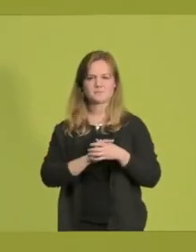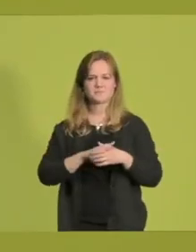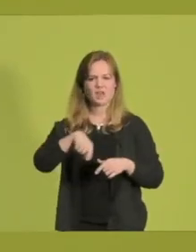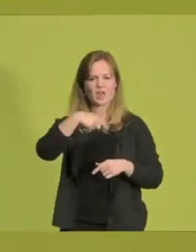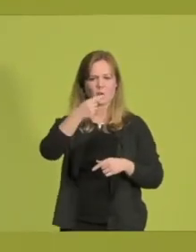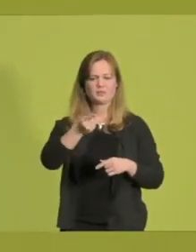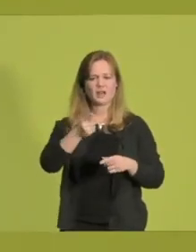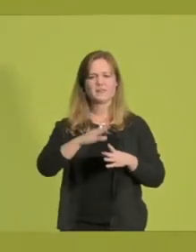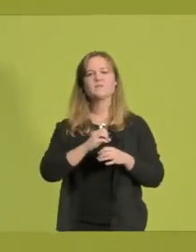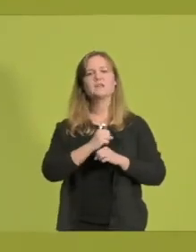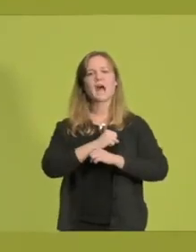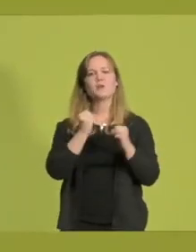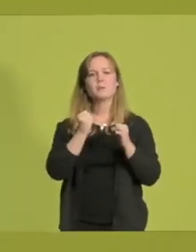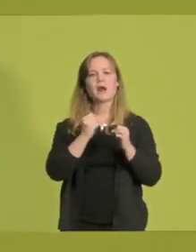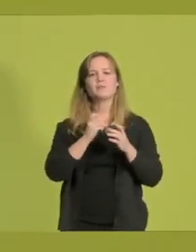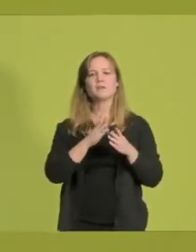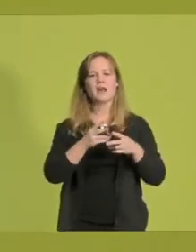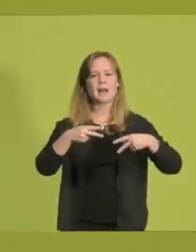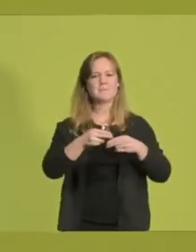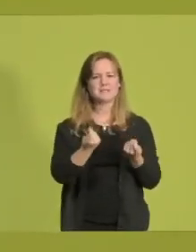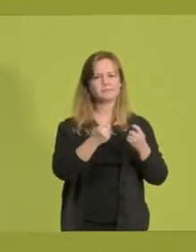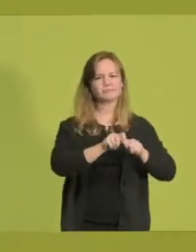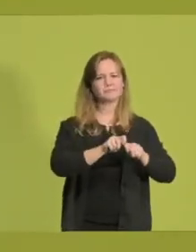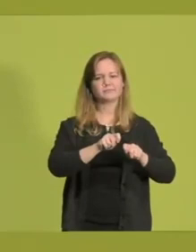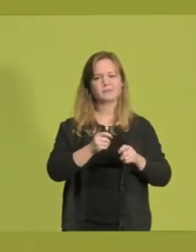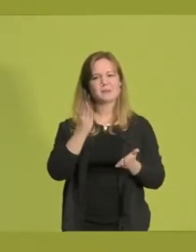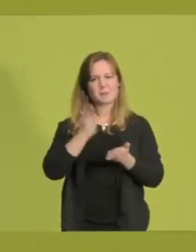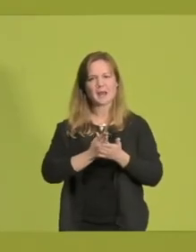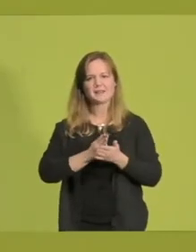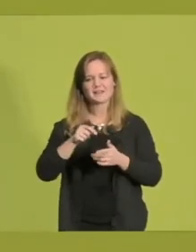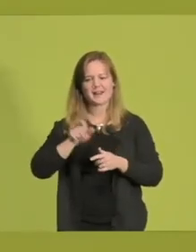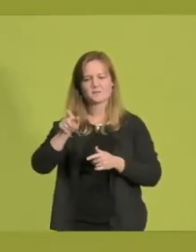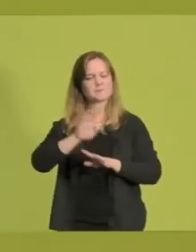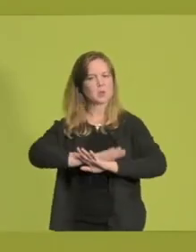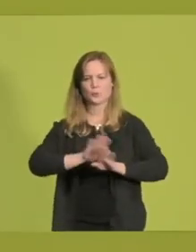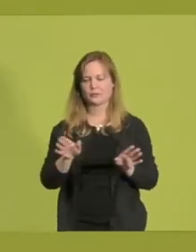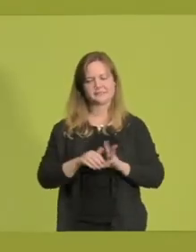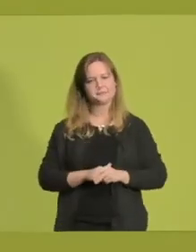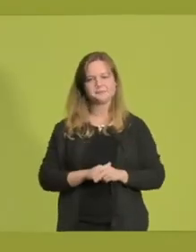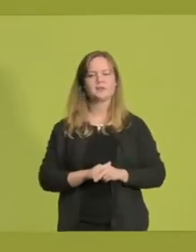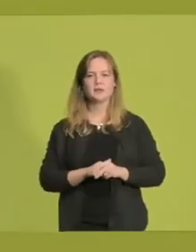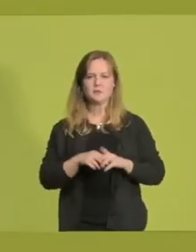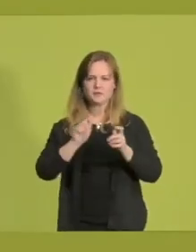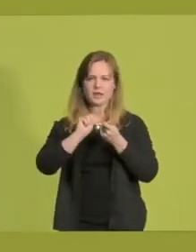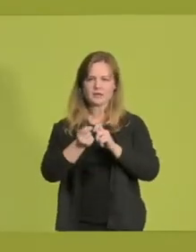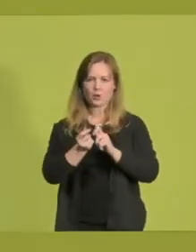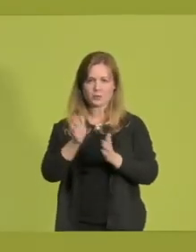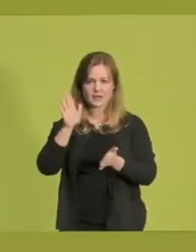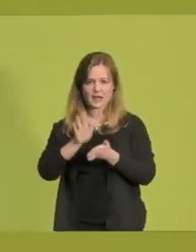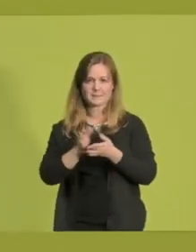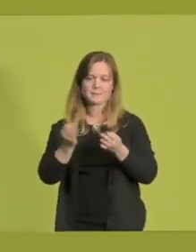Nordrhein-Westfalen noch lange nicht beendet ist, ist nochmal ein anderes Thema. Damit Veränderungen also gelingen, braucht es manchmal Zeit,